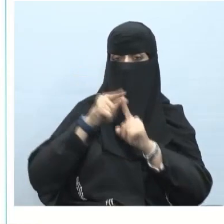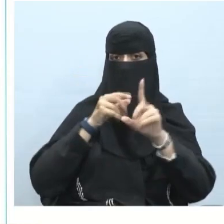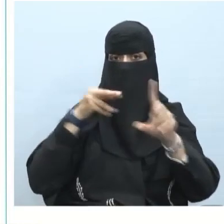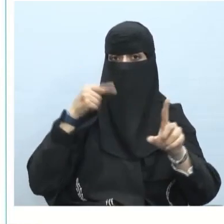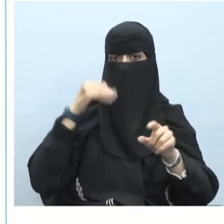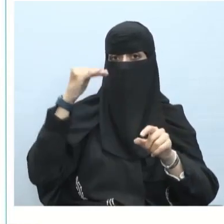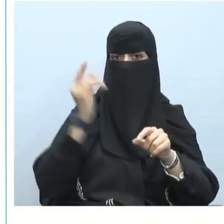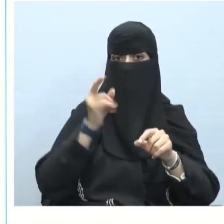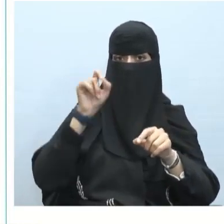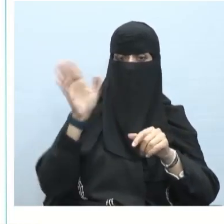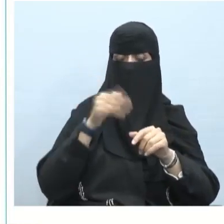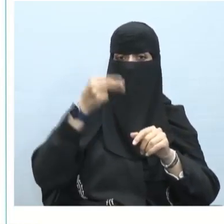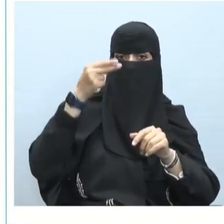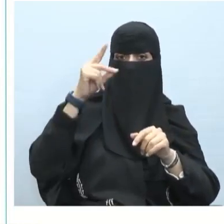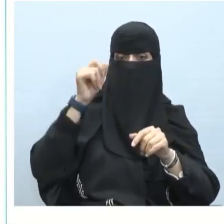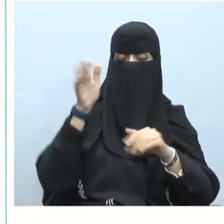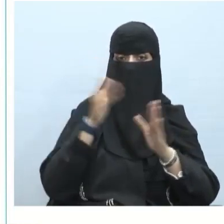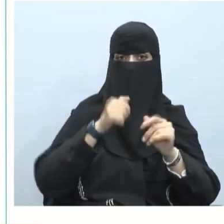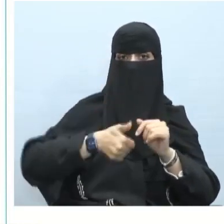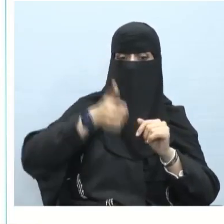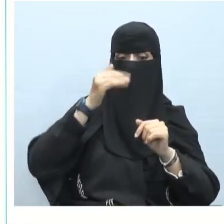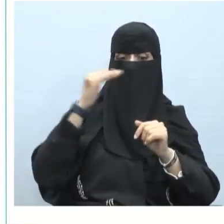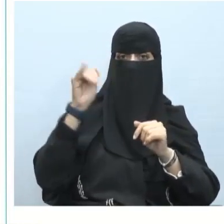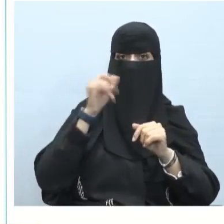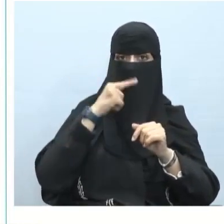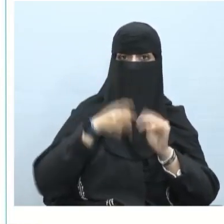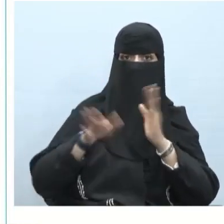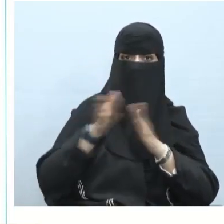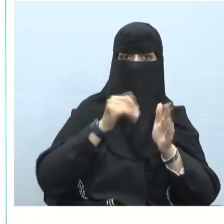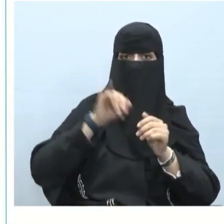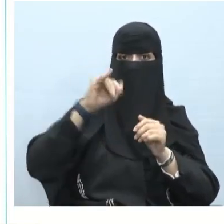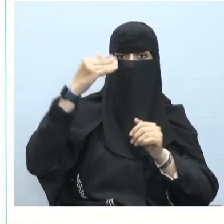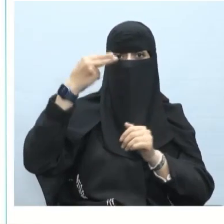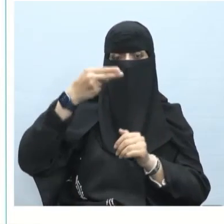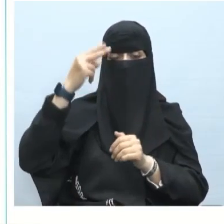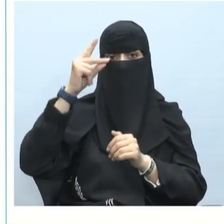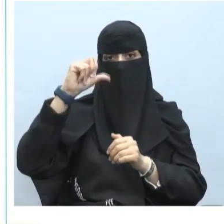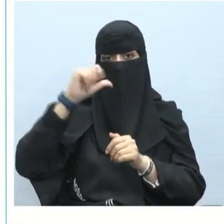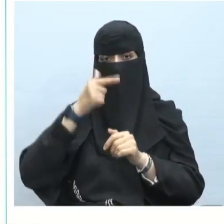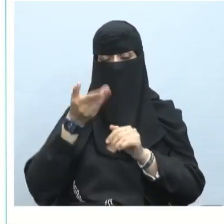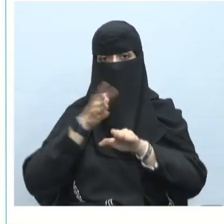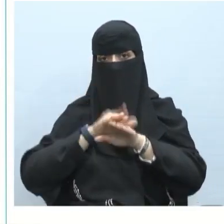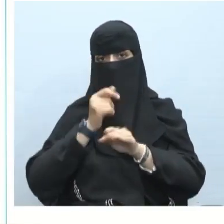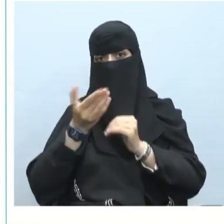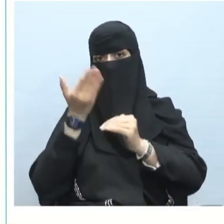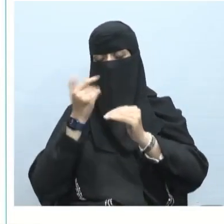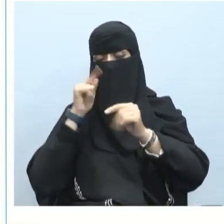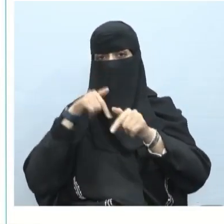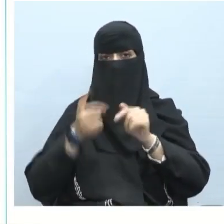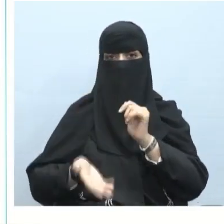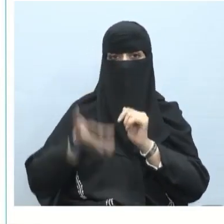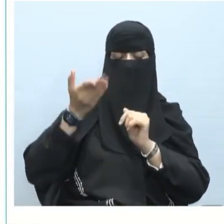من الإعراب أحمد ستكون معطوف على محمد فأقول مرفوعة وعلامة رفعها